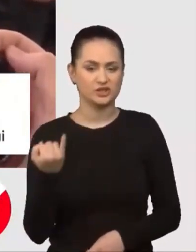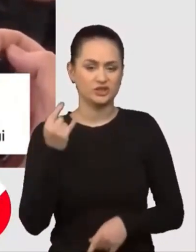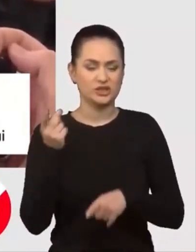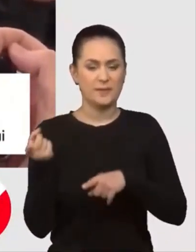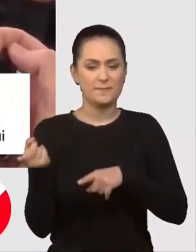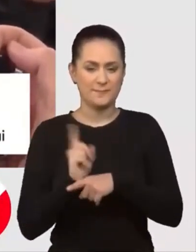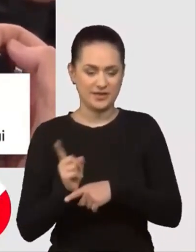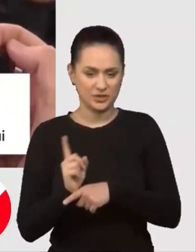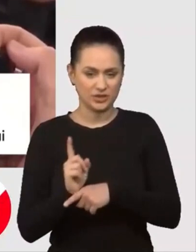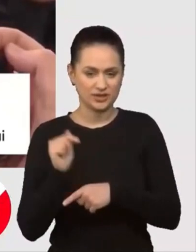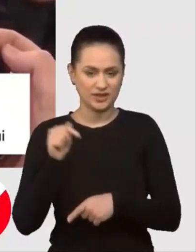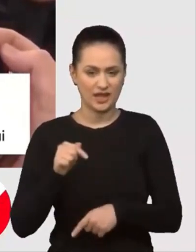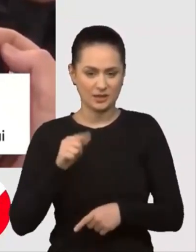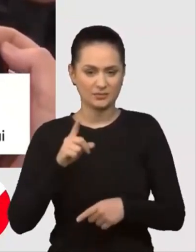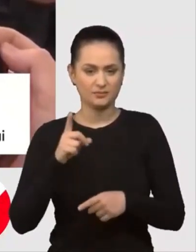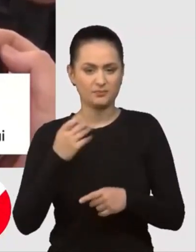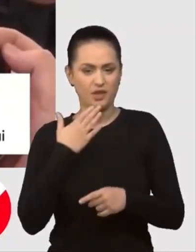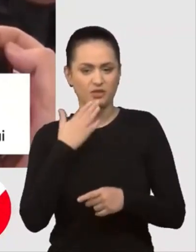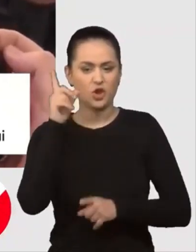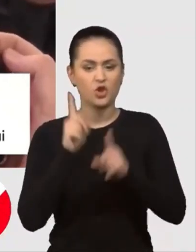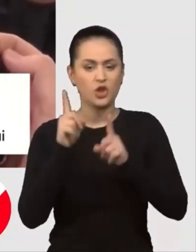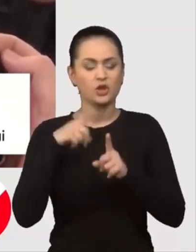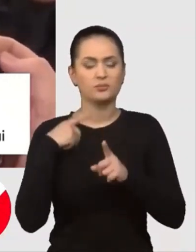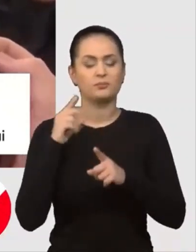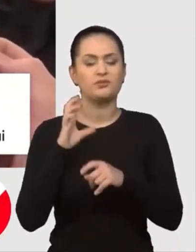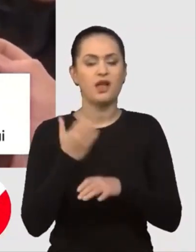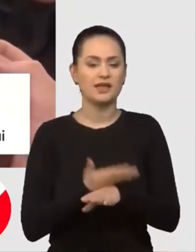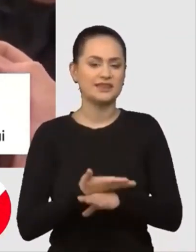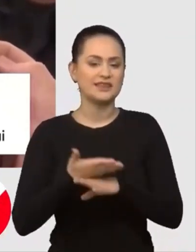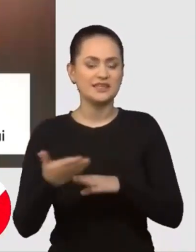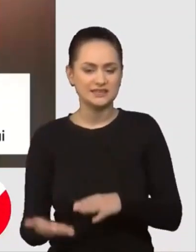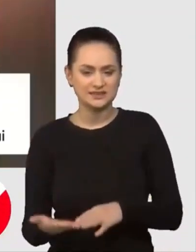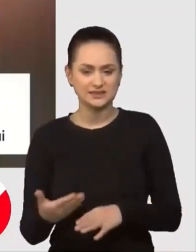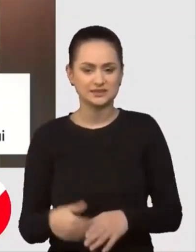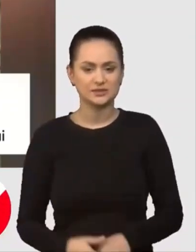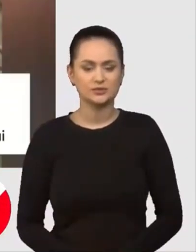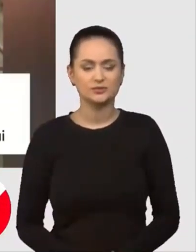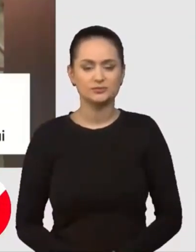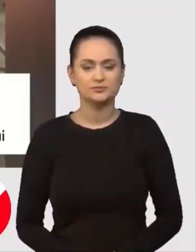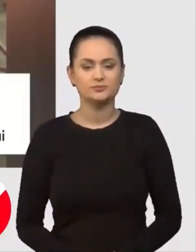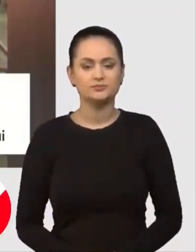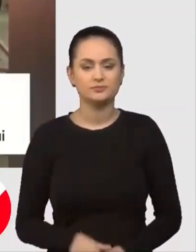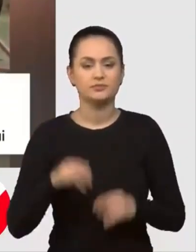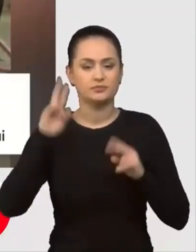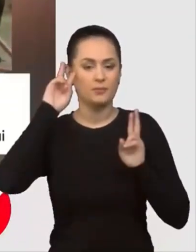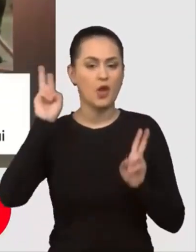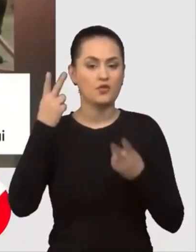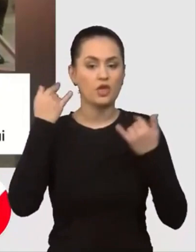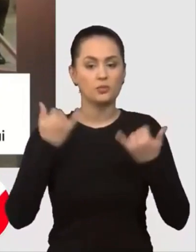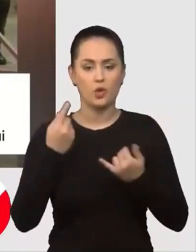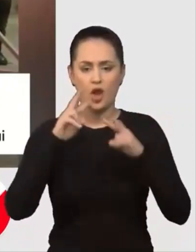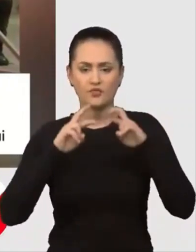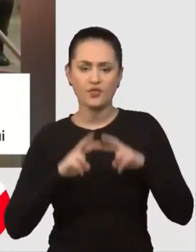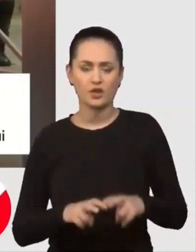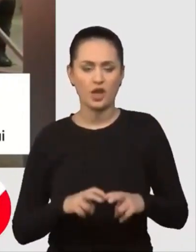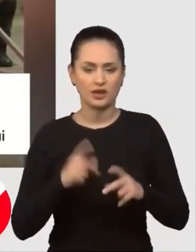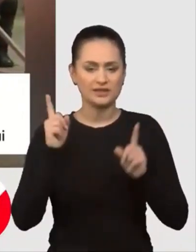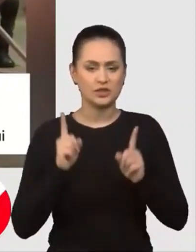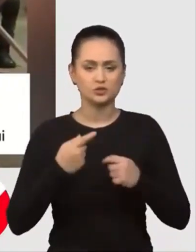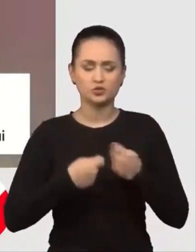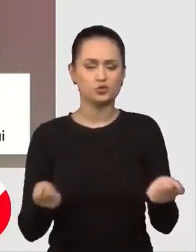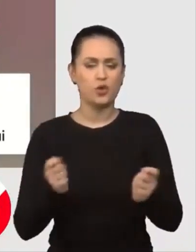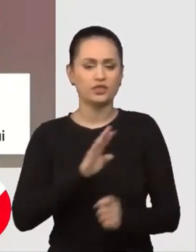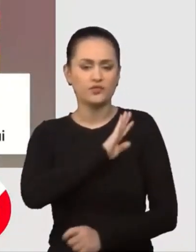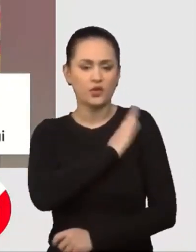Să vă puțină și de mai departe. Să vă mulțumesc nu, și aleissime sau.